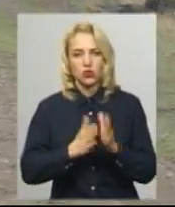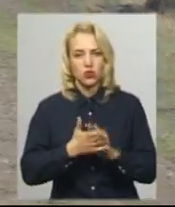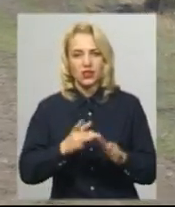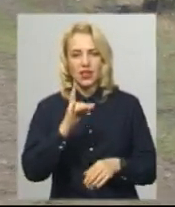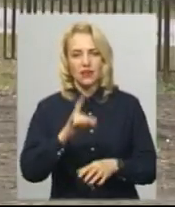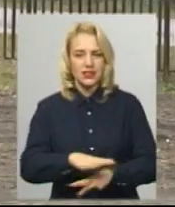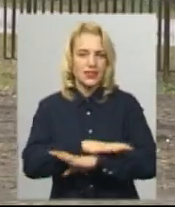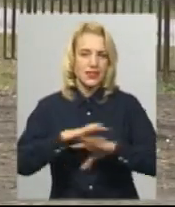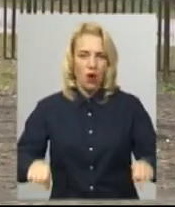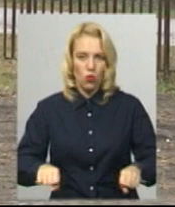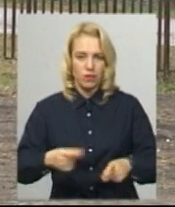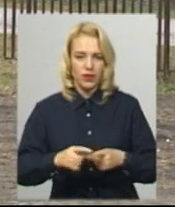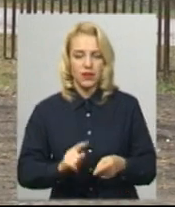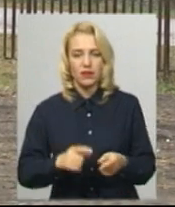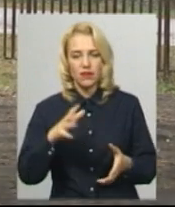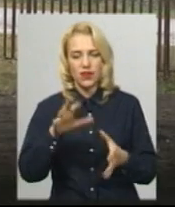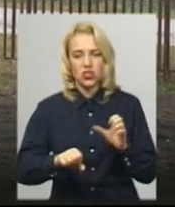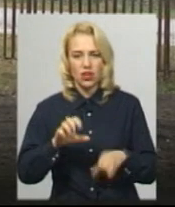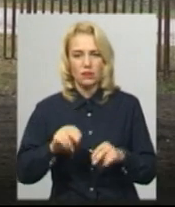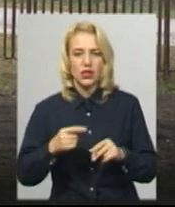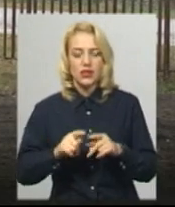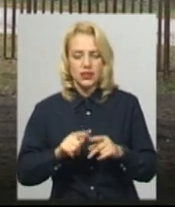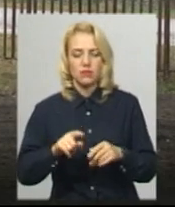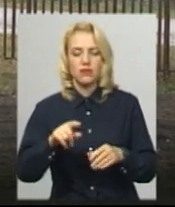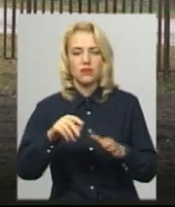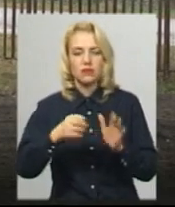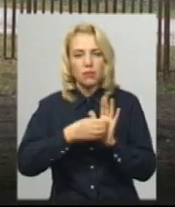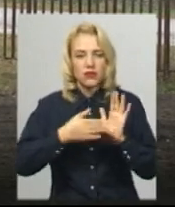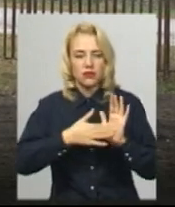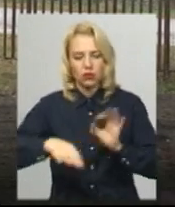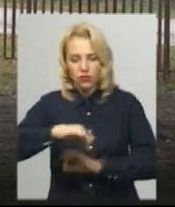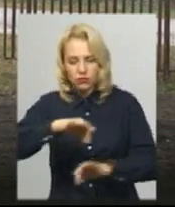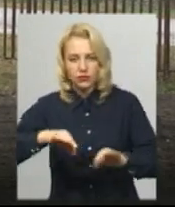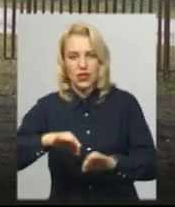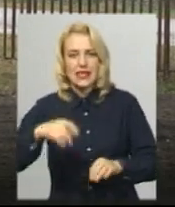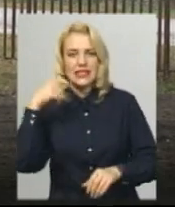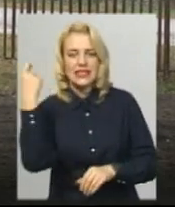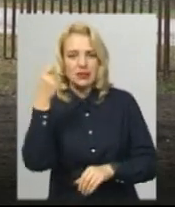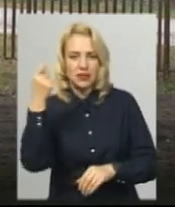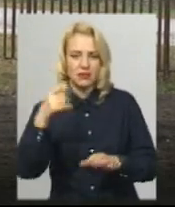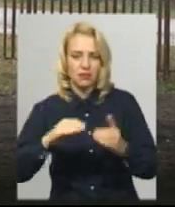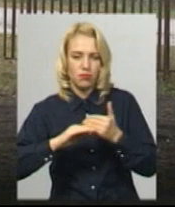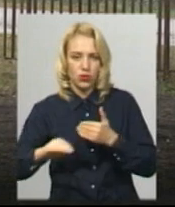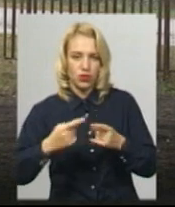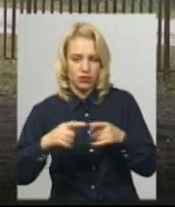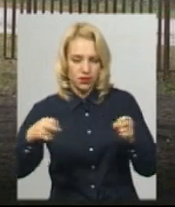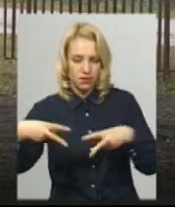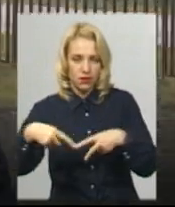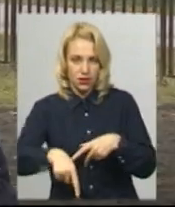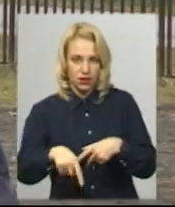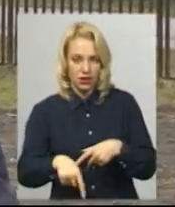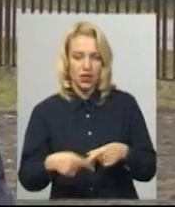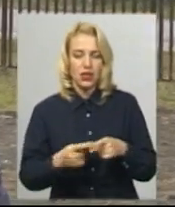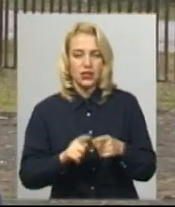захопленням землі. Ну, воно так іде по цільовому призначенні, пасовище, земля запасу пасовища. От я його на карті вам показуваю, прекрасно бачили, це карта 2002 року.